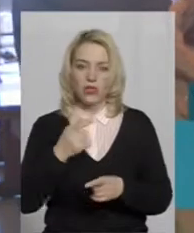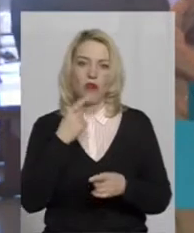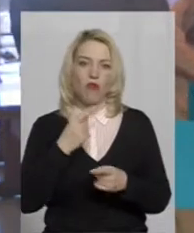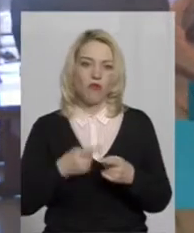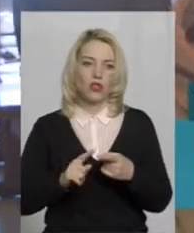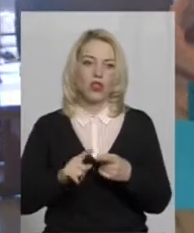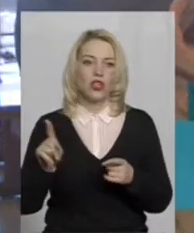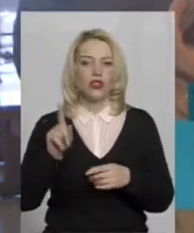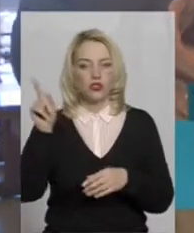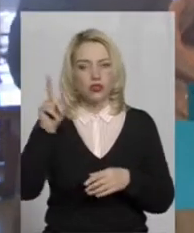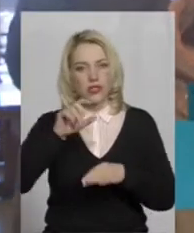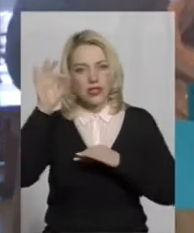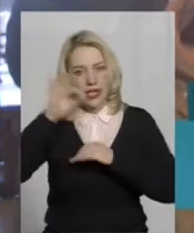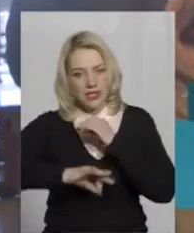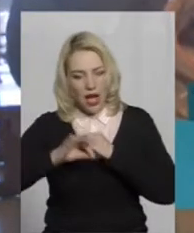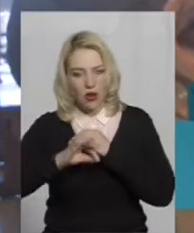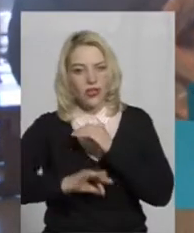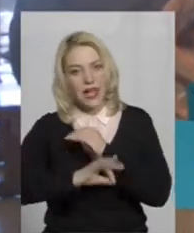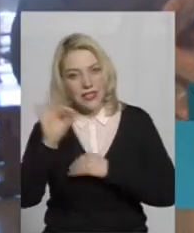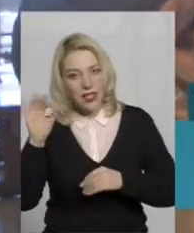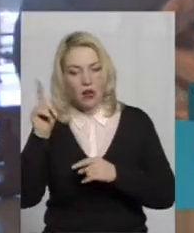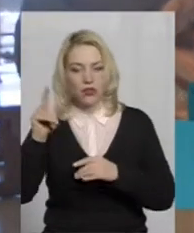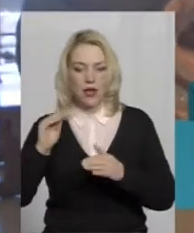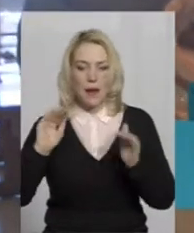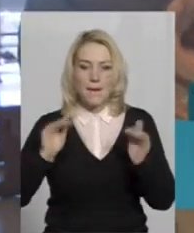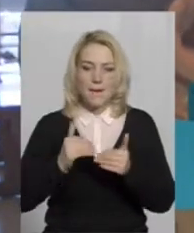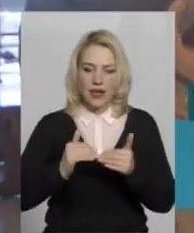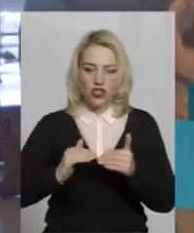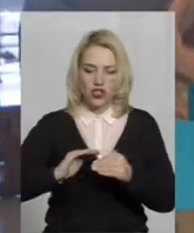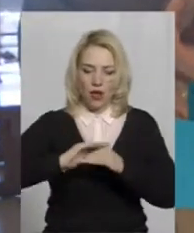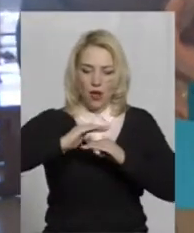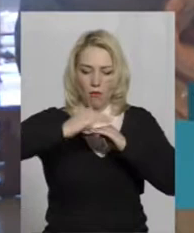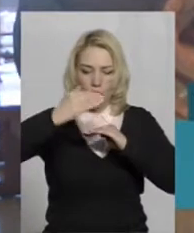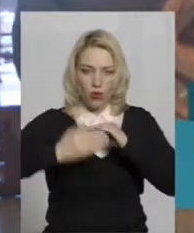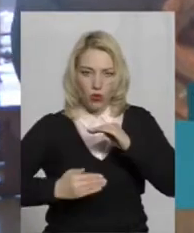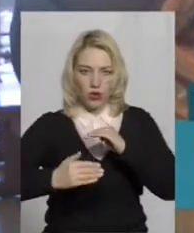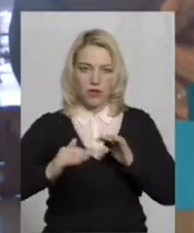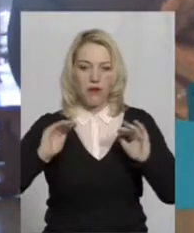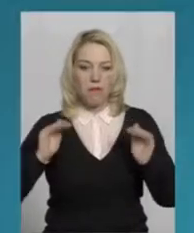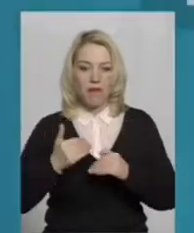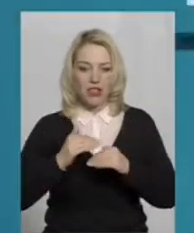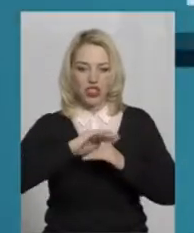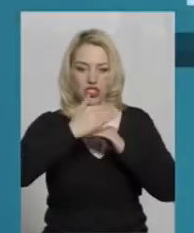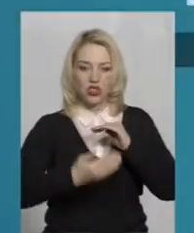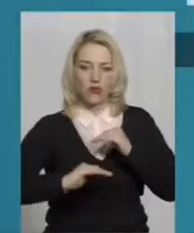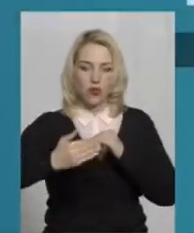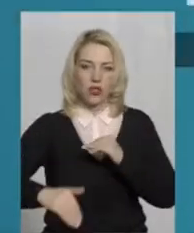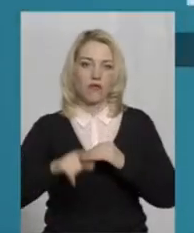менше порогів, менше сходинок, а якщо воно є, то воно позначене, узвучене.